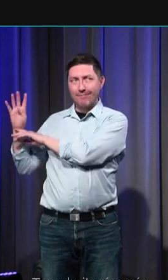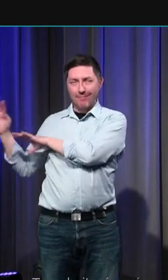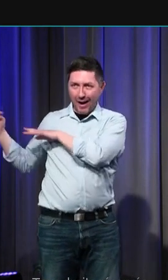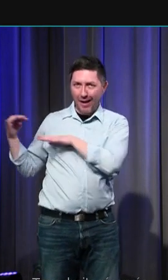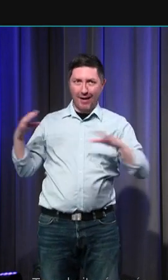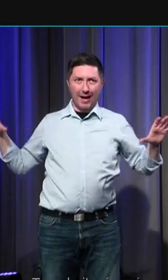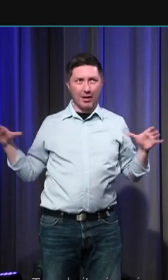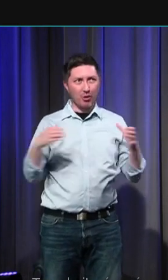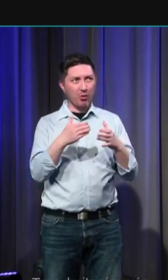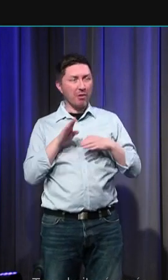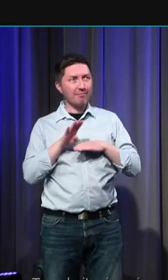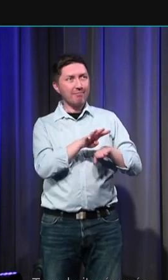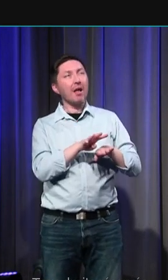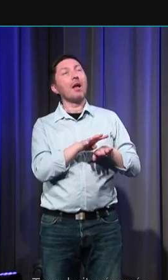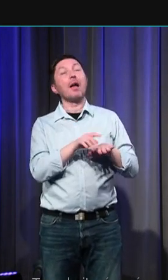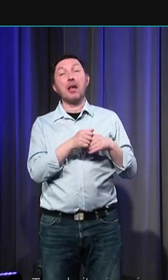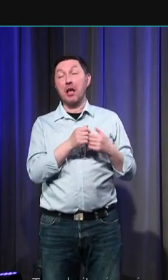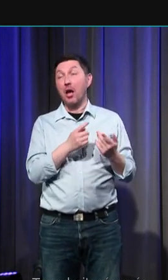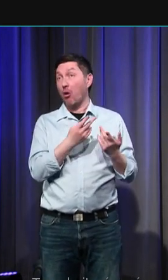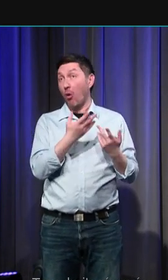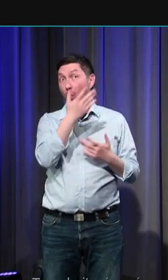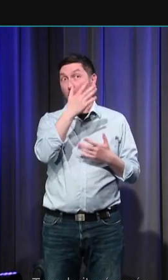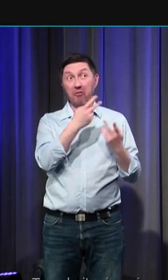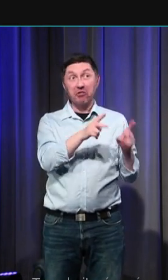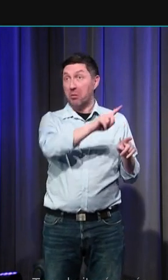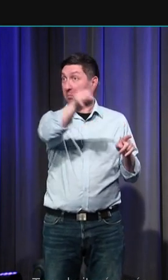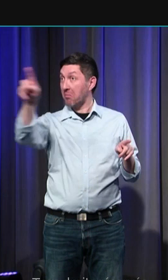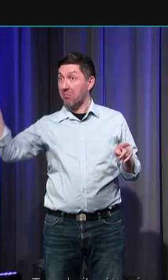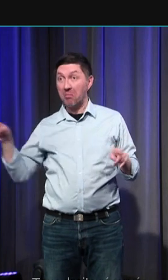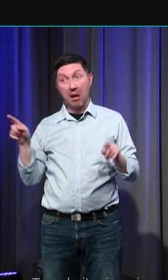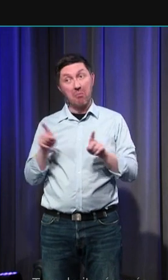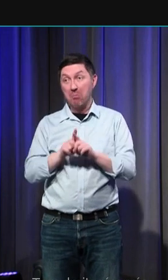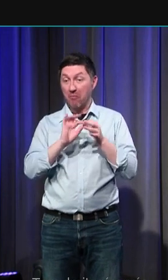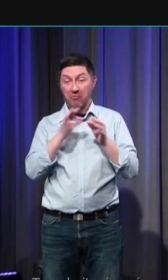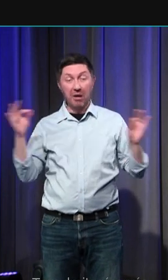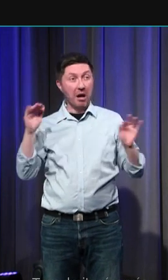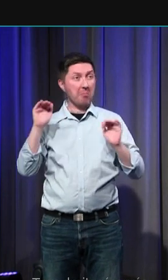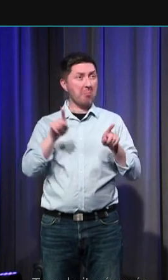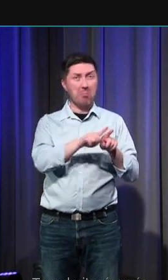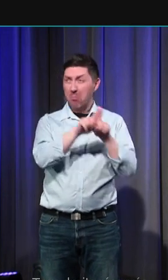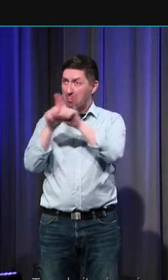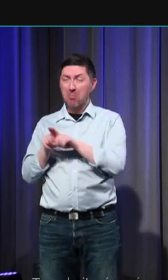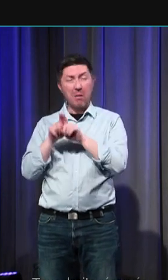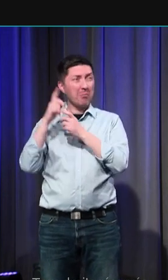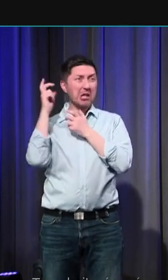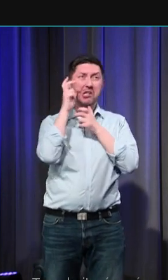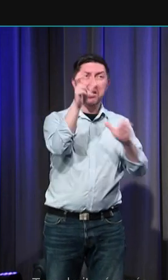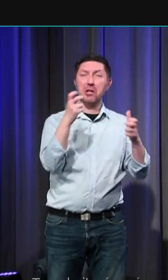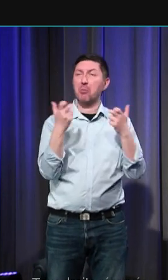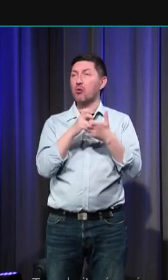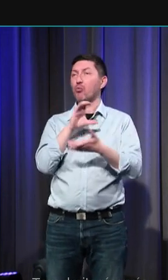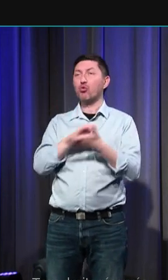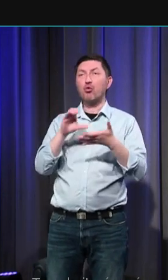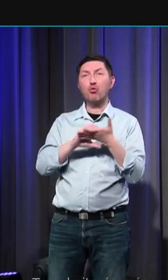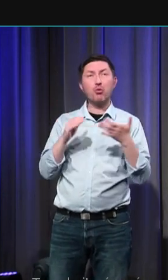d'une ville à l'autre ce sont les mêmes slogans les mêmes cris qui sont proférés à Toulouse en 1357